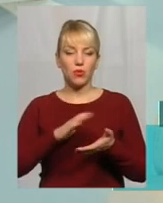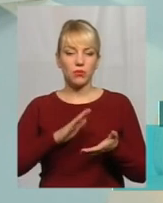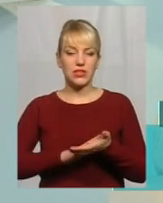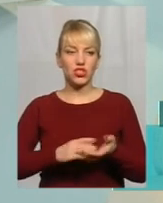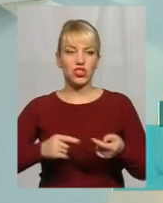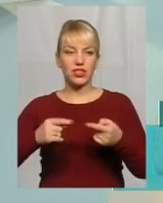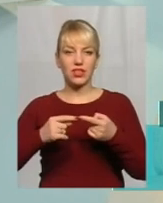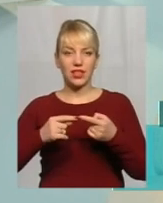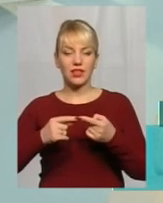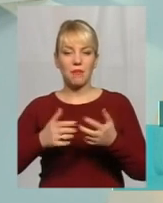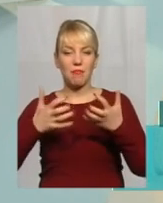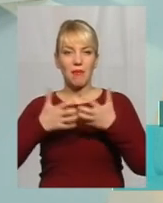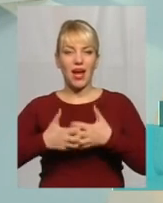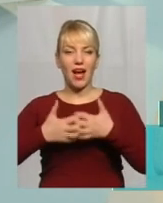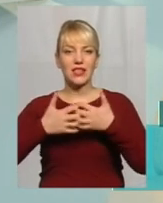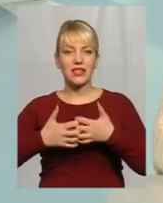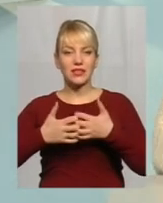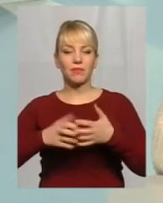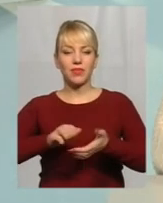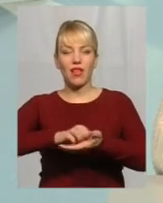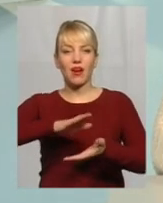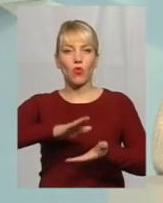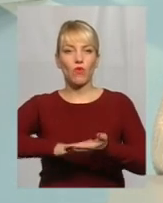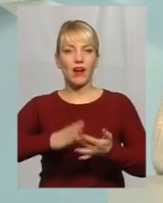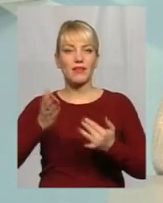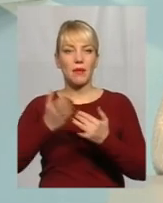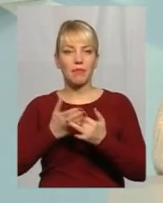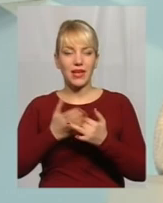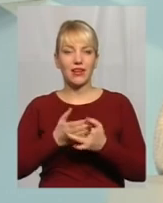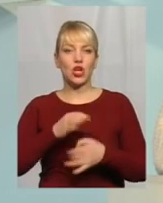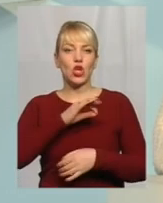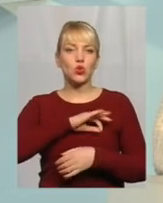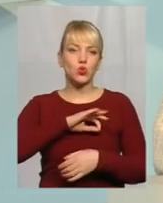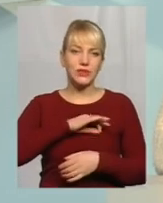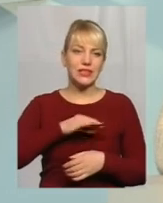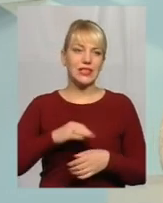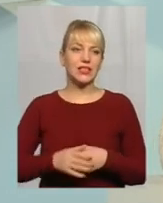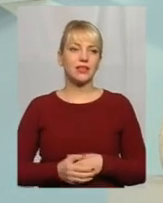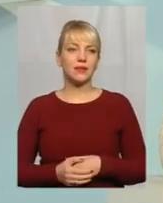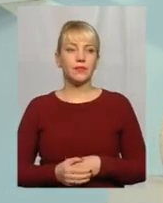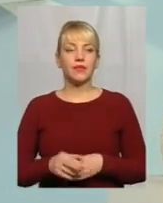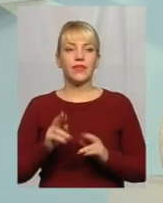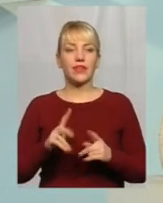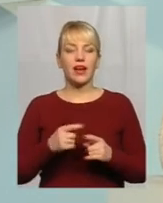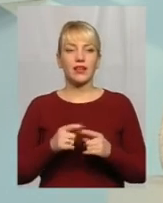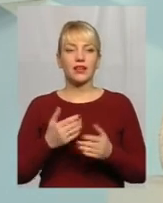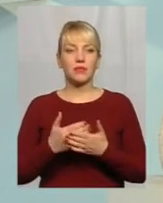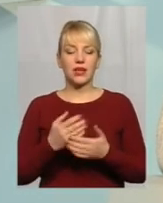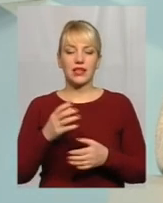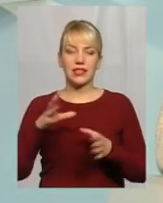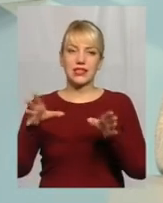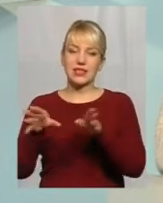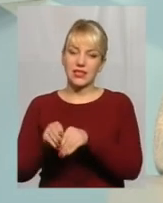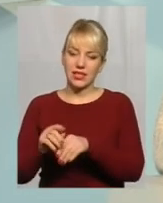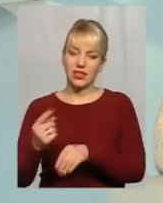механізм нарахування тих пільг і субсидій, як випадку з лічильниками,